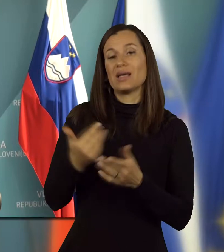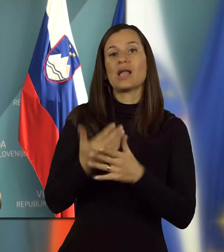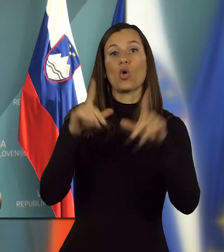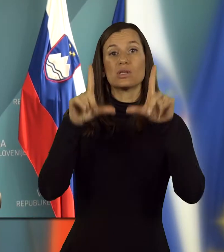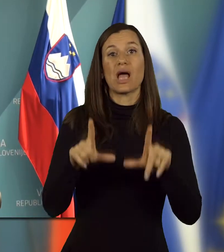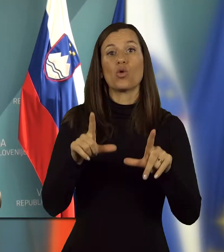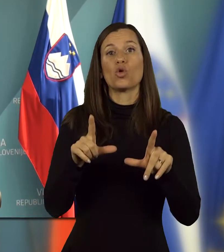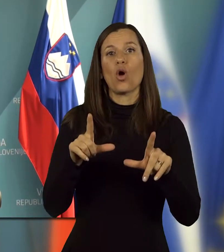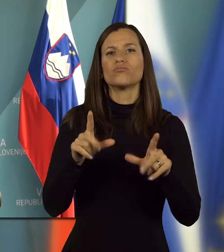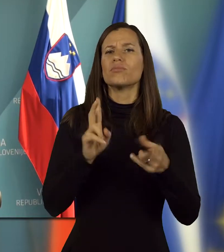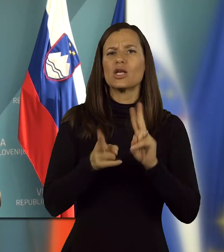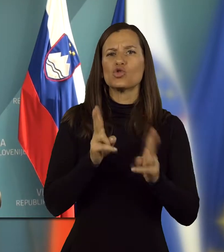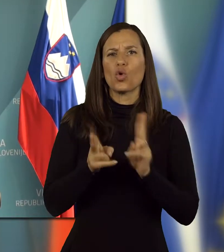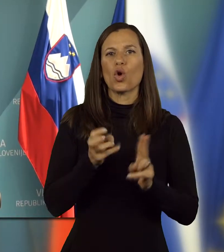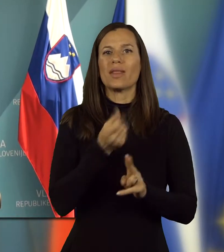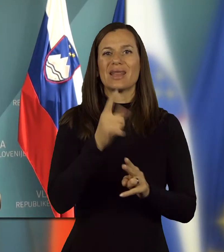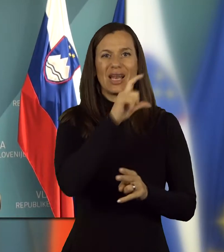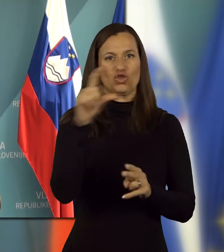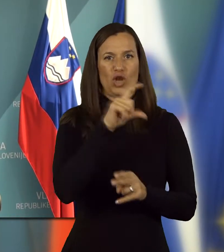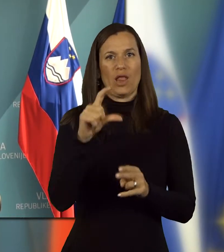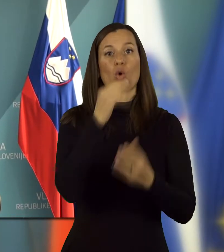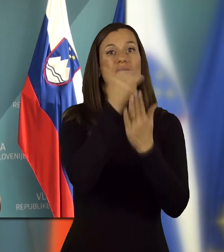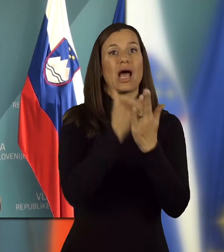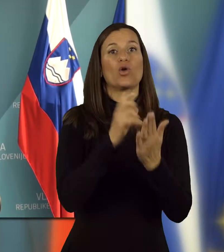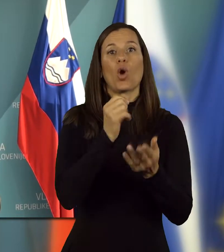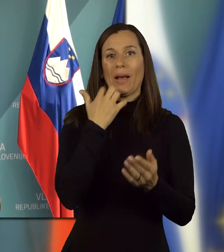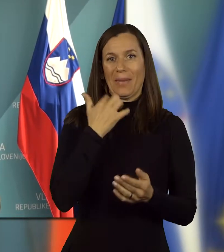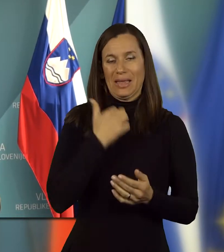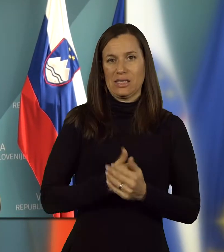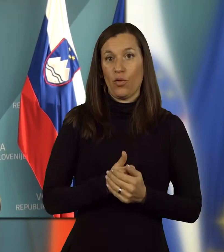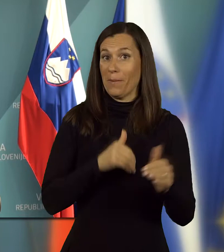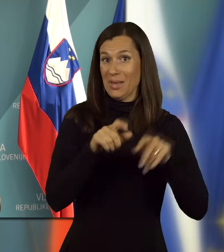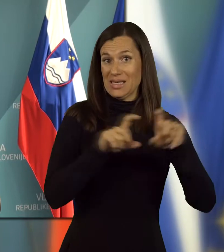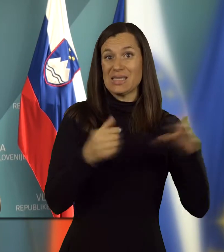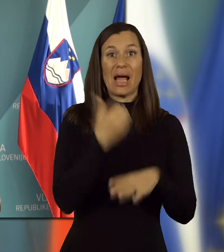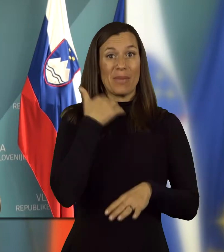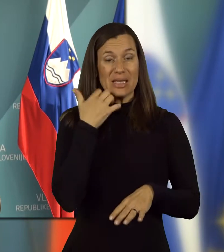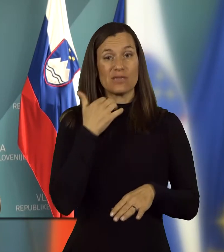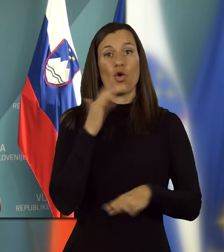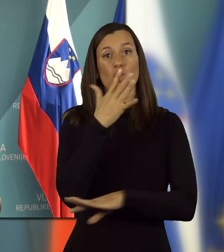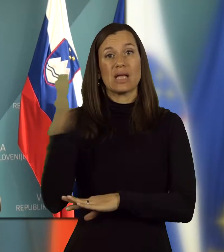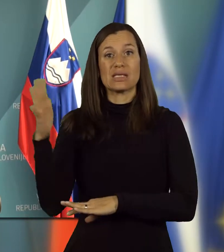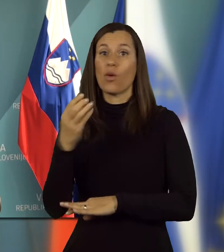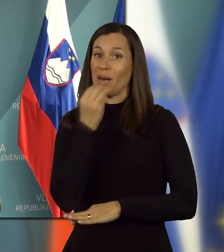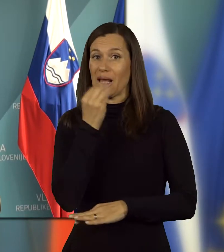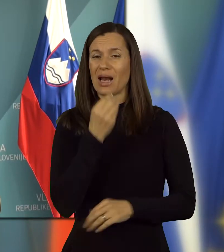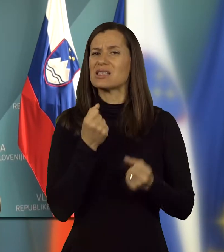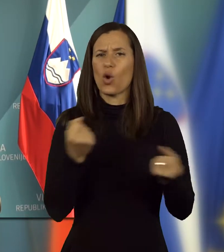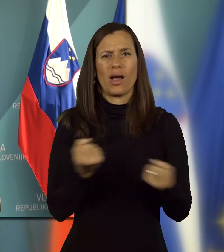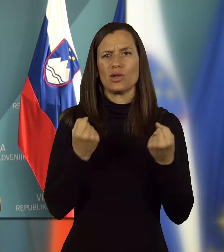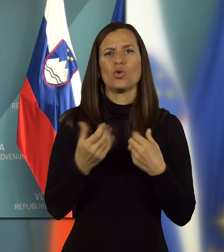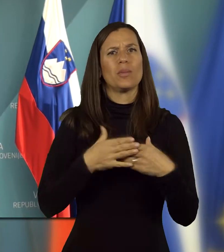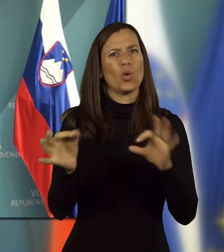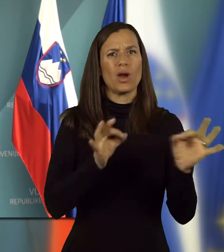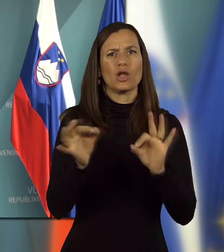presojo nekaterih členo zakona o kmetijstvu. Torej, Ministrstvo za kmetijstvo, gozdarstvo in prehrano je zelo aktivno pri